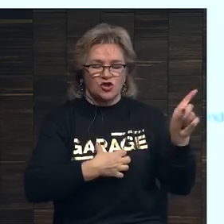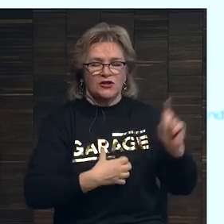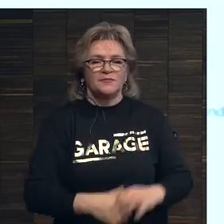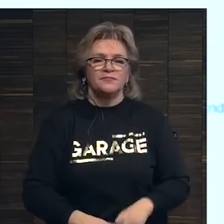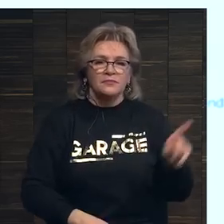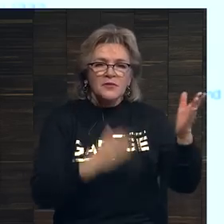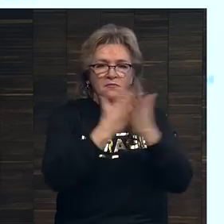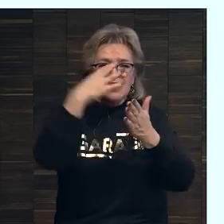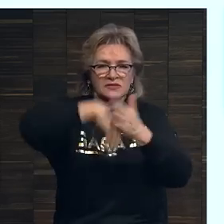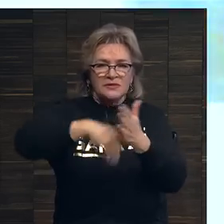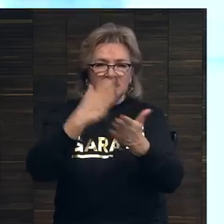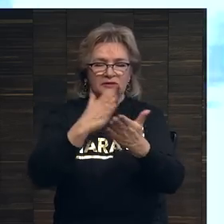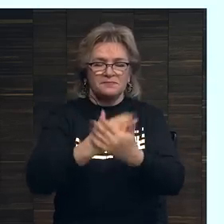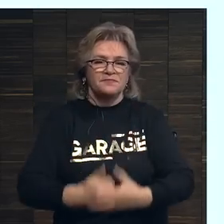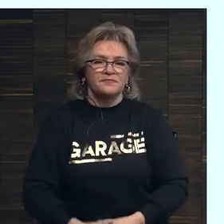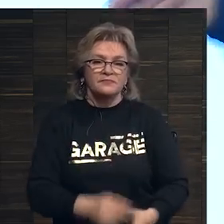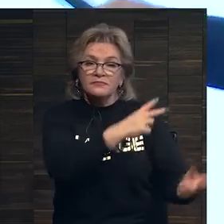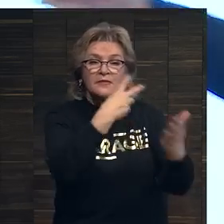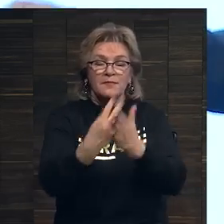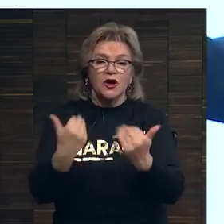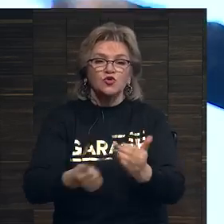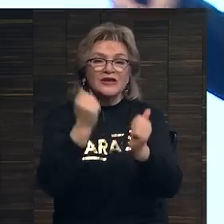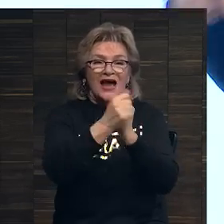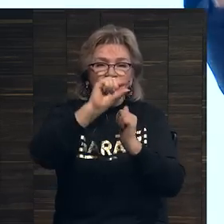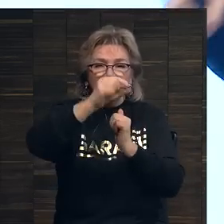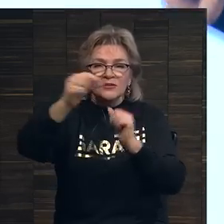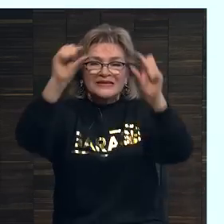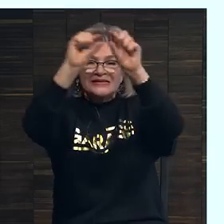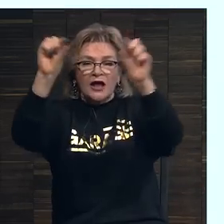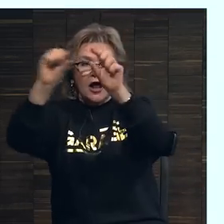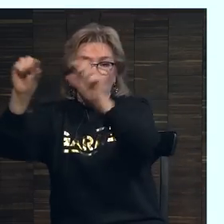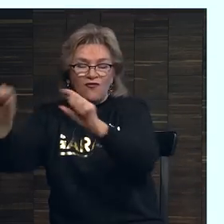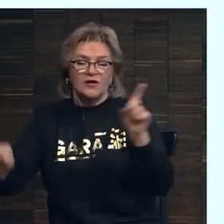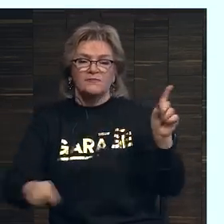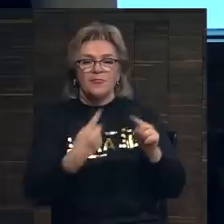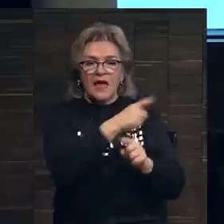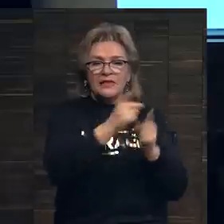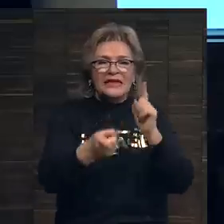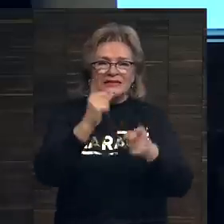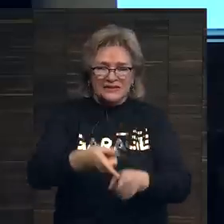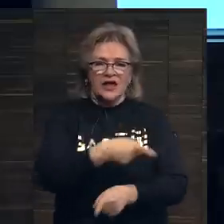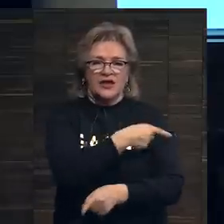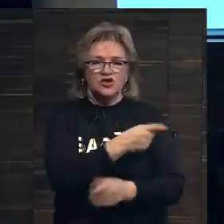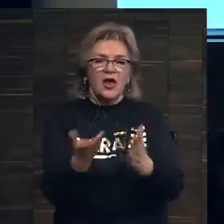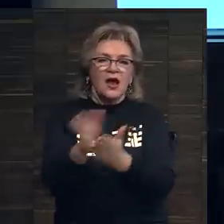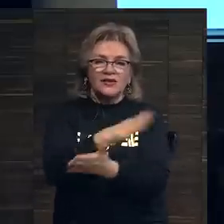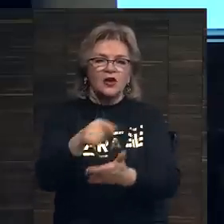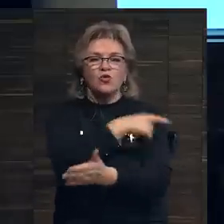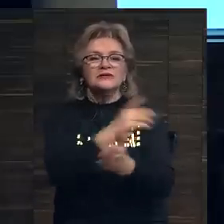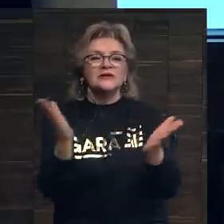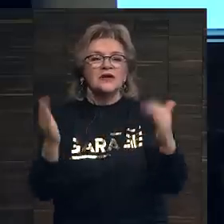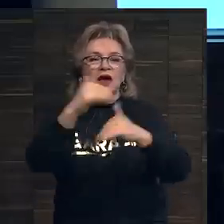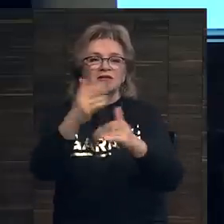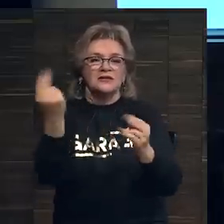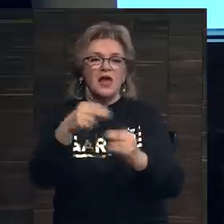они имеют смысл. Сейчас я покажу вам каждый из заголовков. Это настоящий каталог, здесь картина